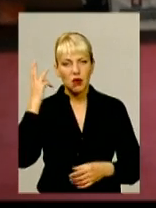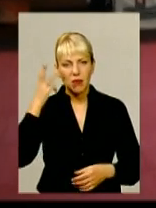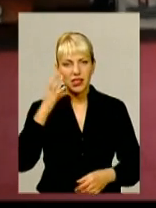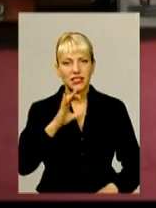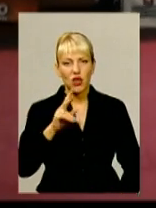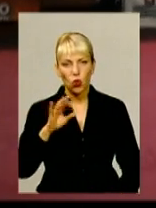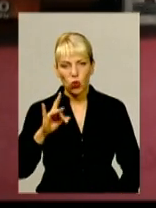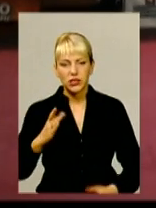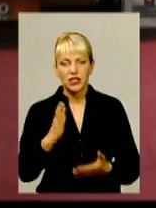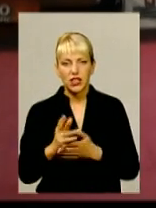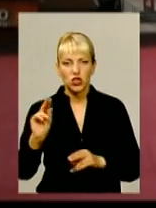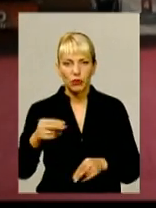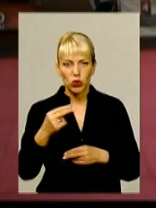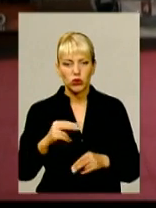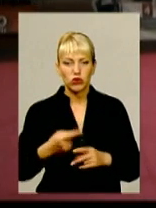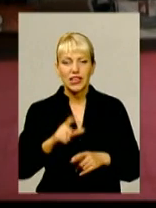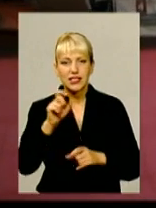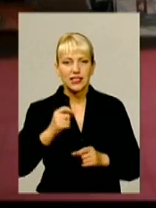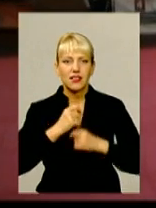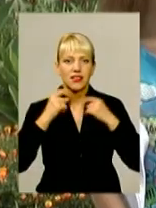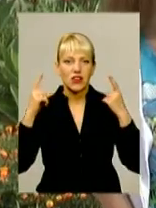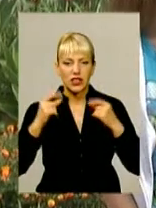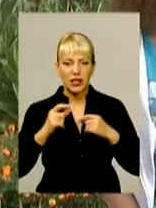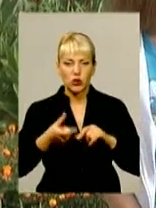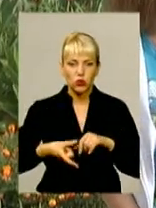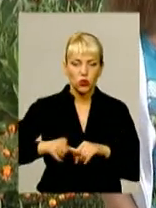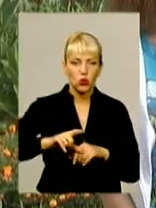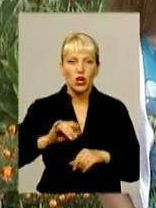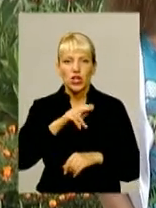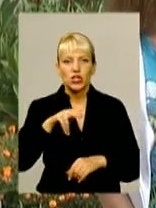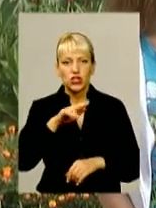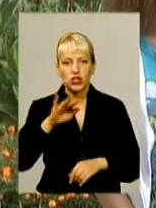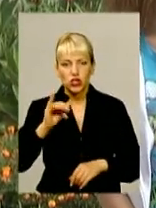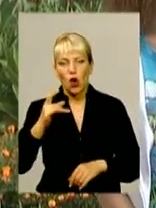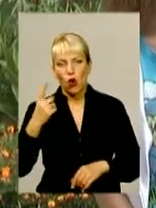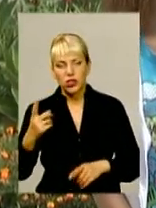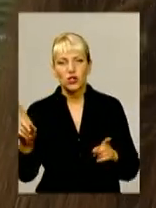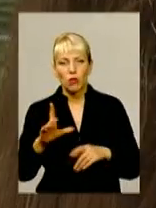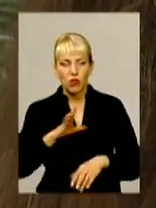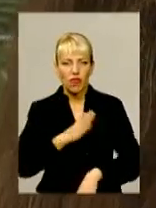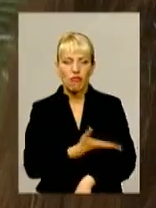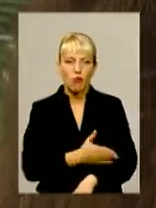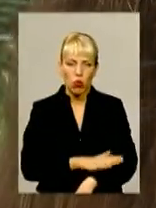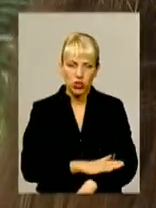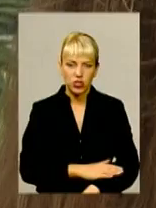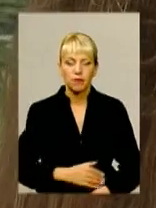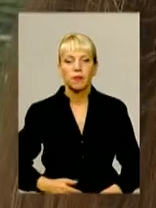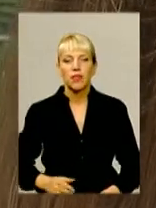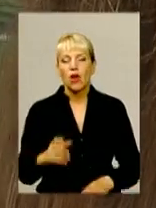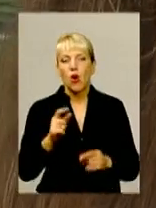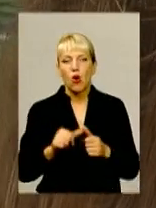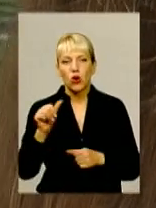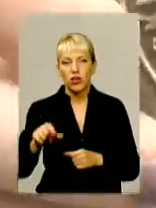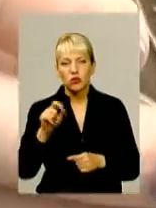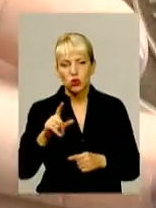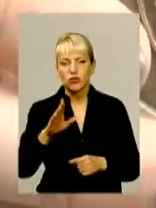чемпіонкою етапу Кубку світу з хеквондо G1, що відбувся в Польщі. Дівчина виступила в розділі кадети. Окрім золота, в